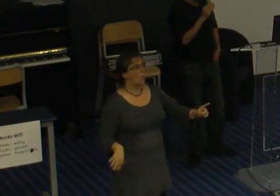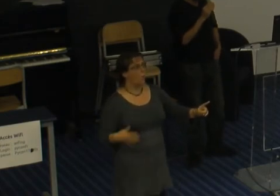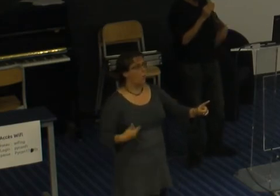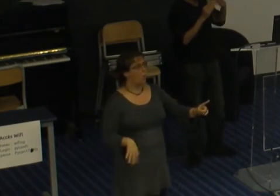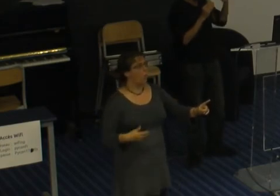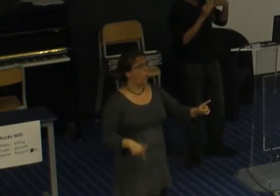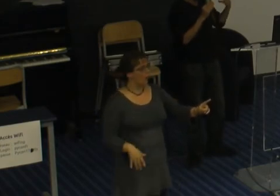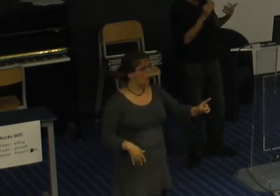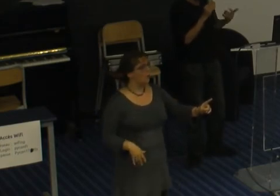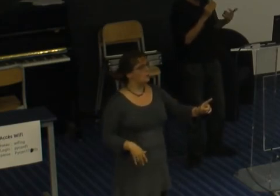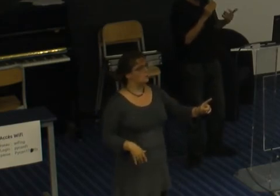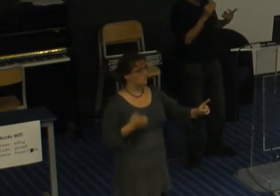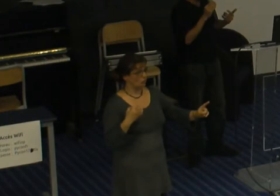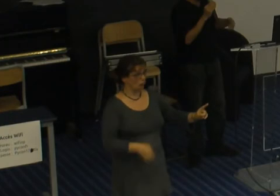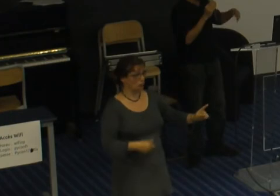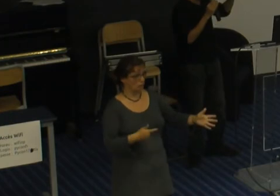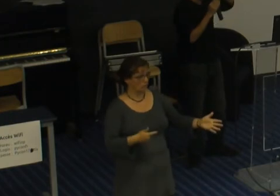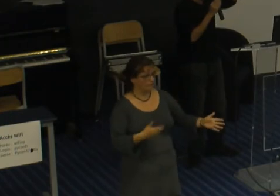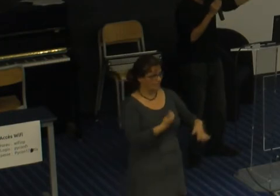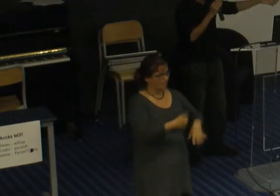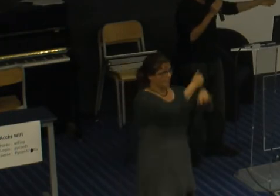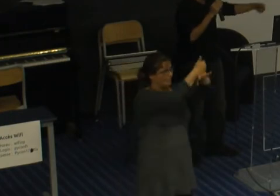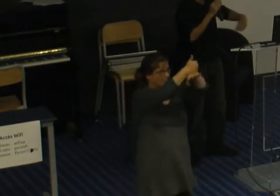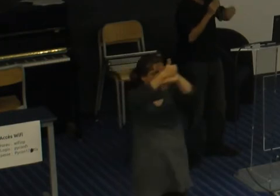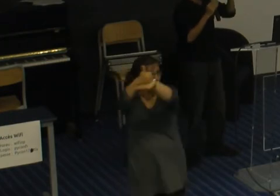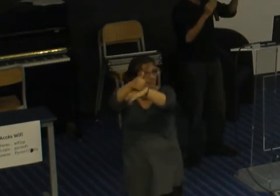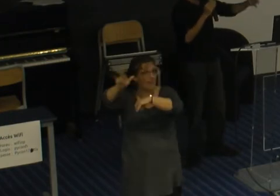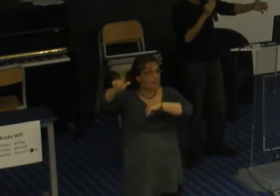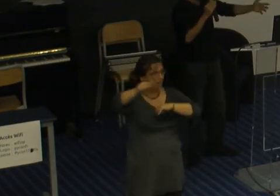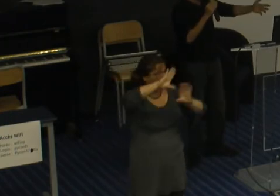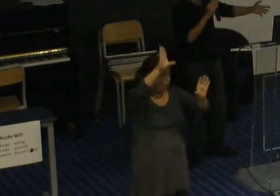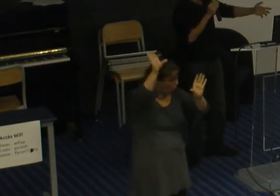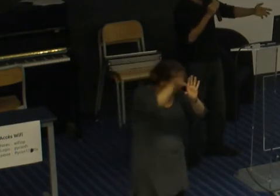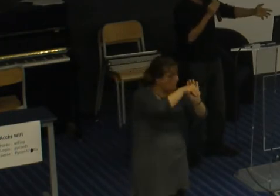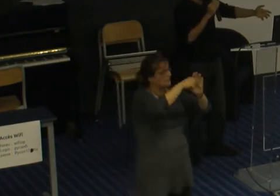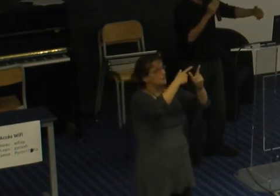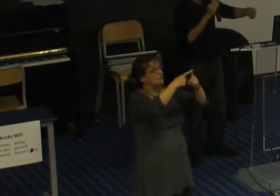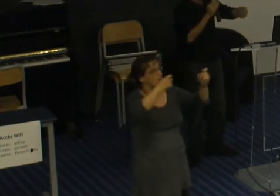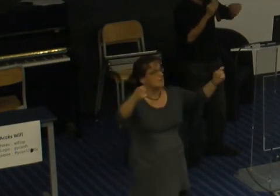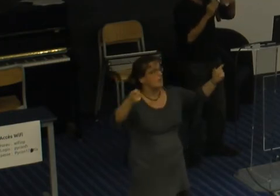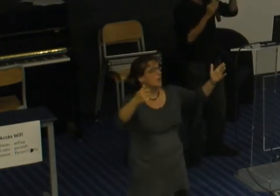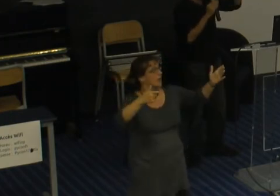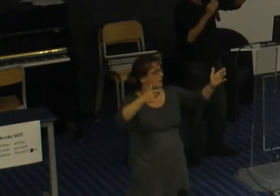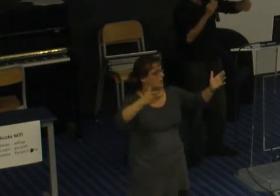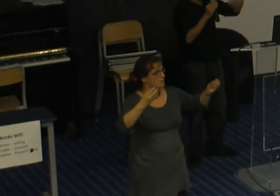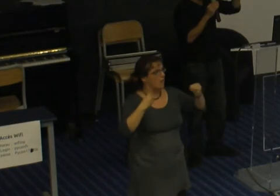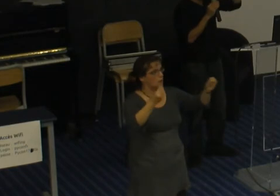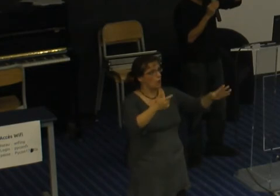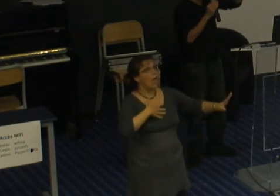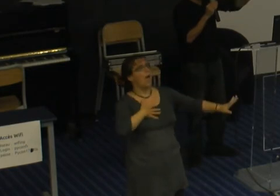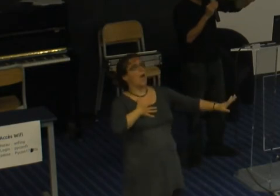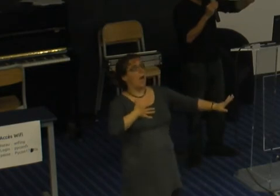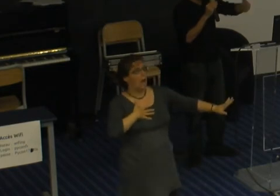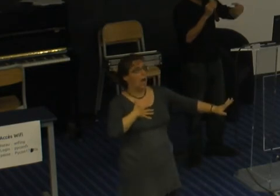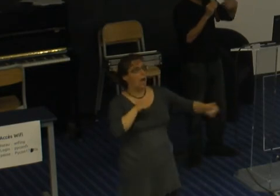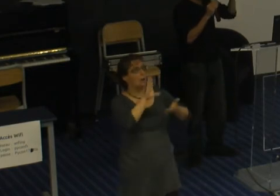des gens qui représentent un peu la diversité soit en parlant soit en allant tout simplement en conférence en fait on crée on amorce la